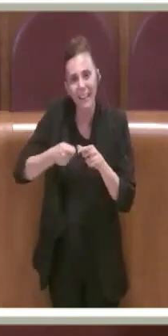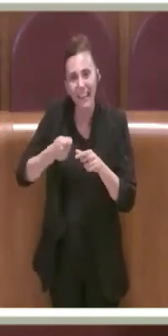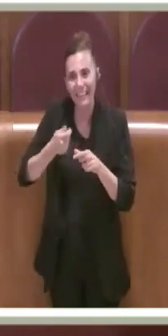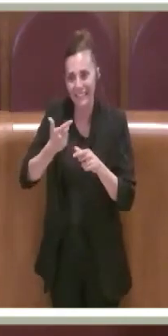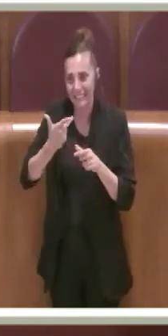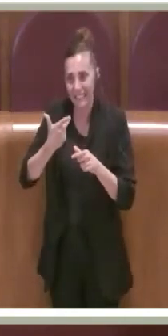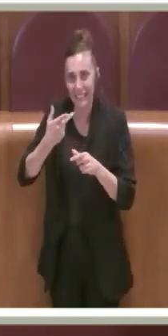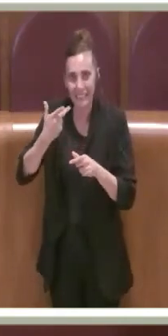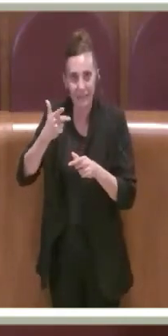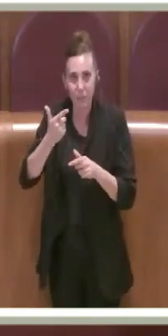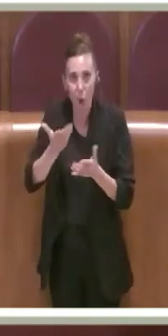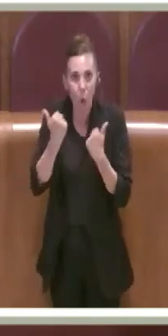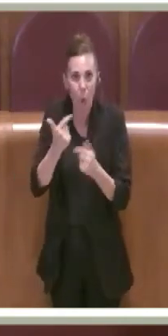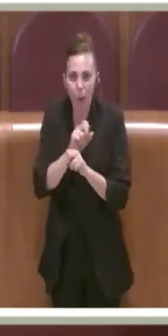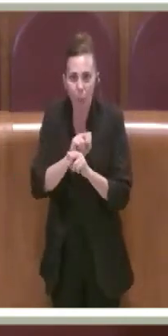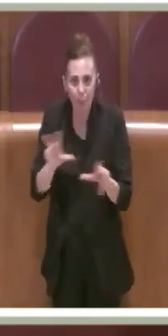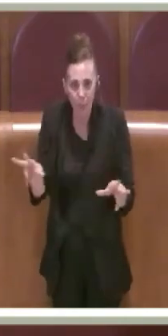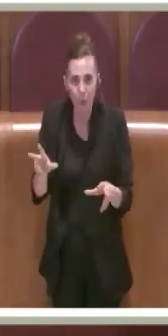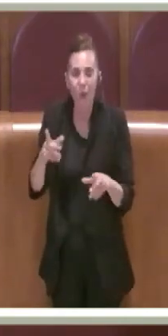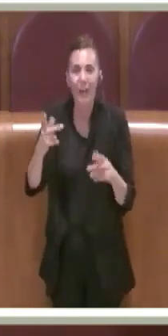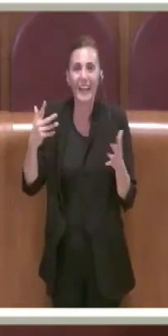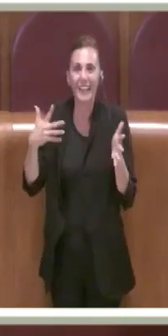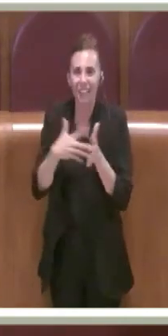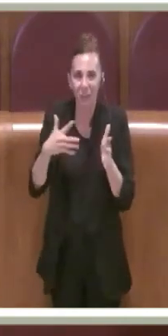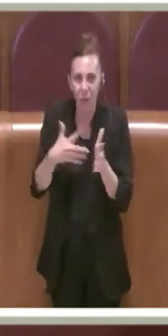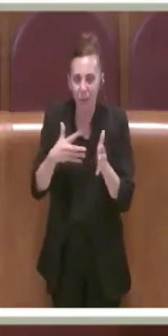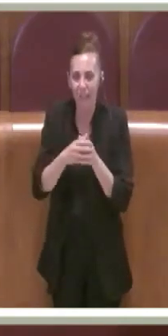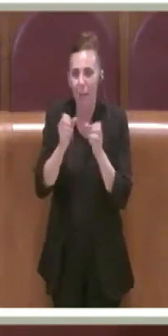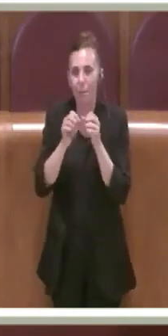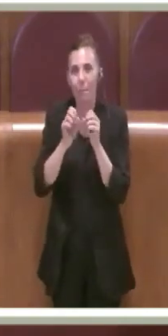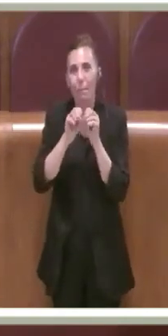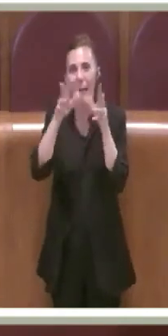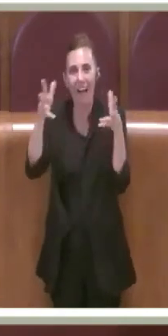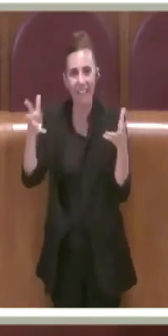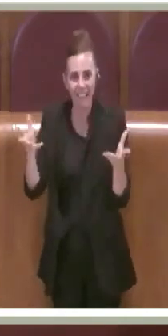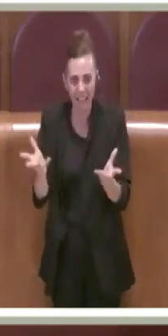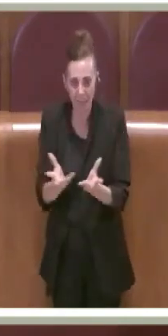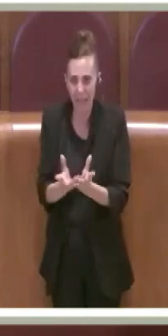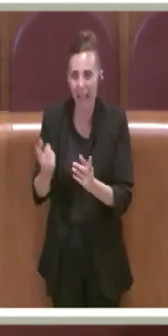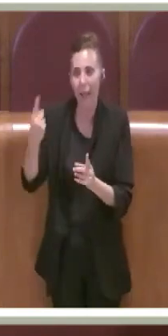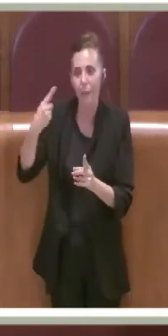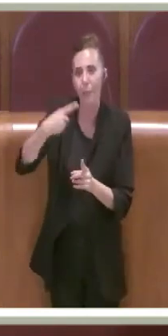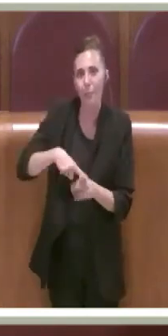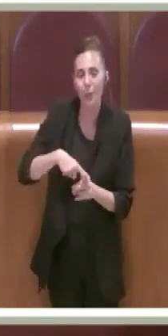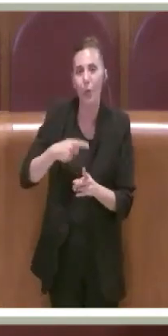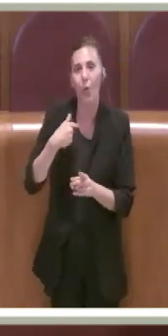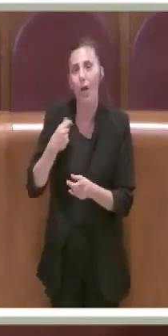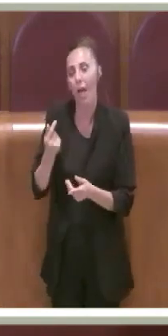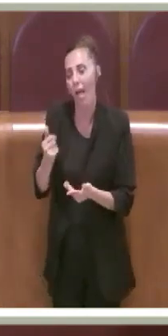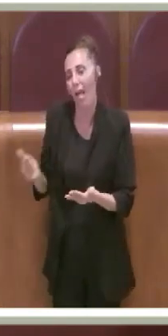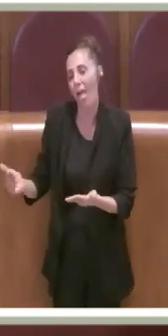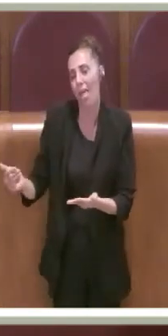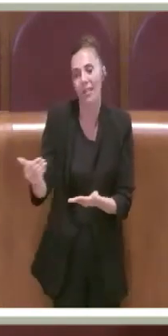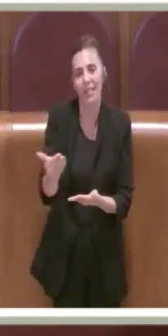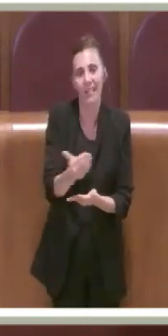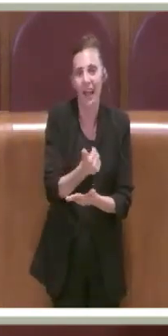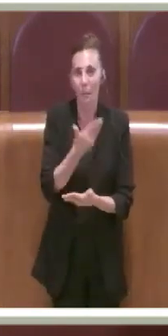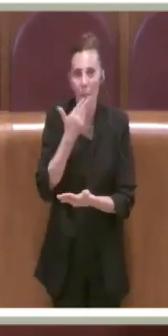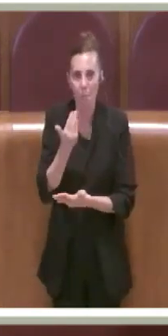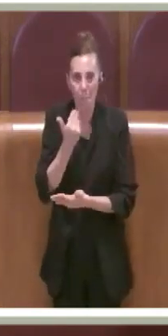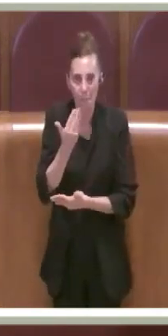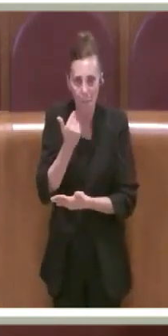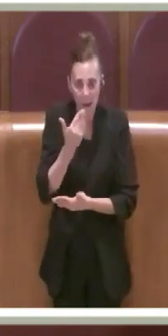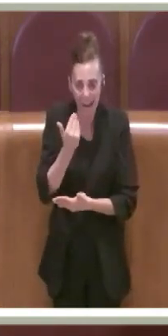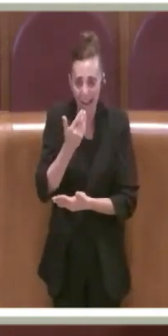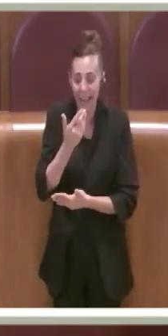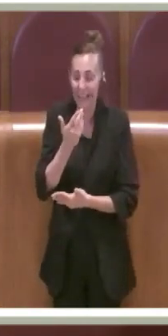difficoltà della pandemia e le mancate entrate che ci sono state in questo momento preciso non è